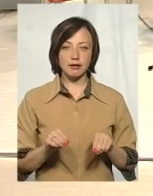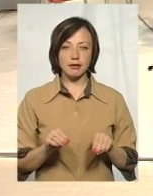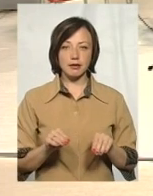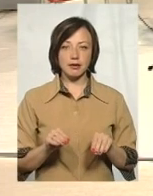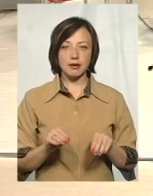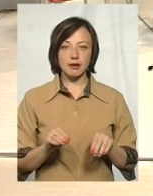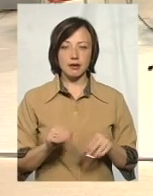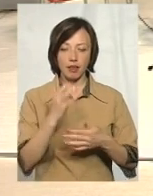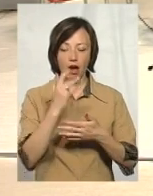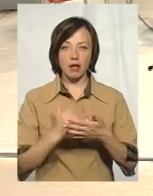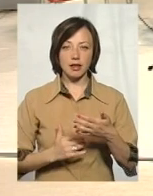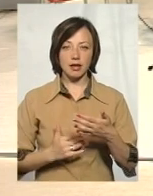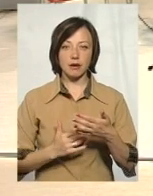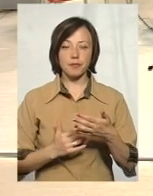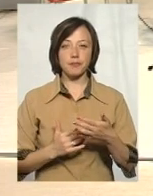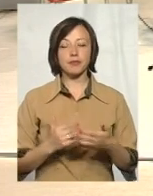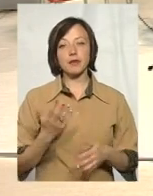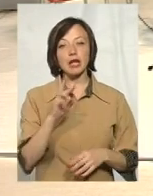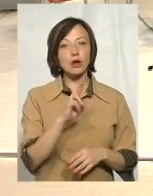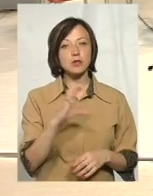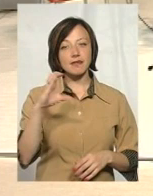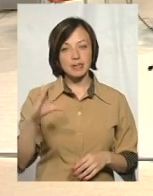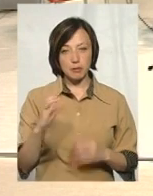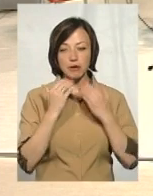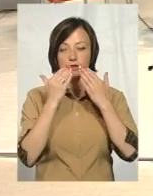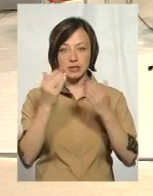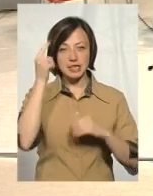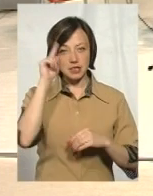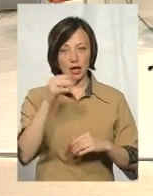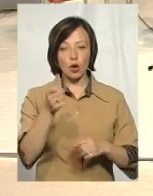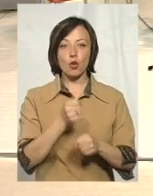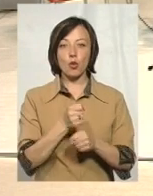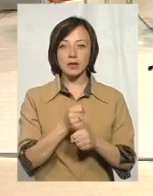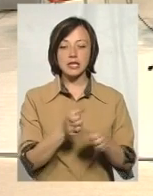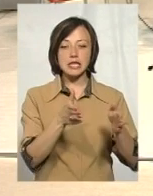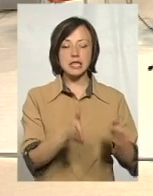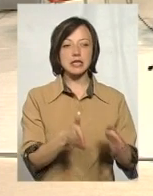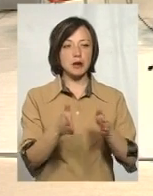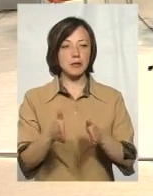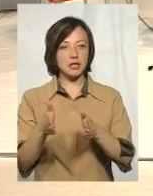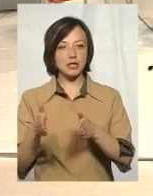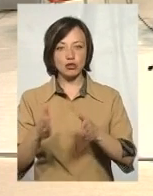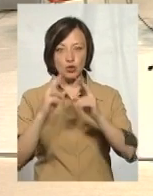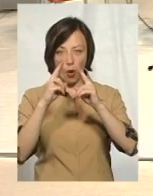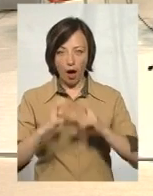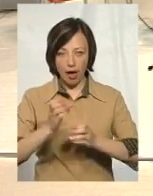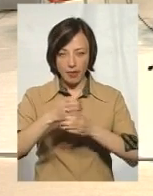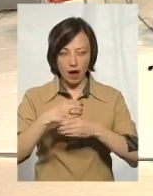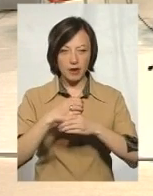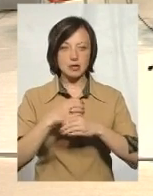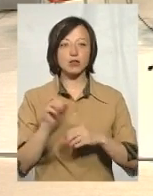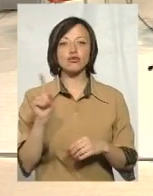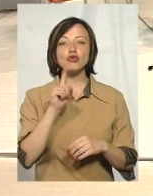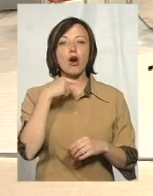Ярослава Степановичу, знаю, що робити систематичні аналізи, що